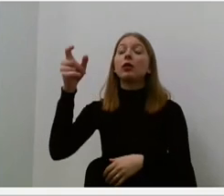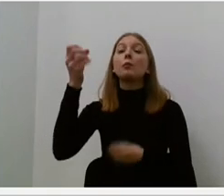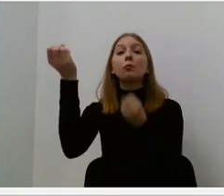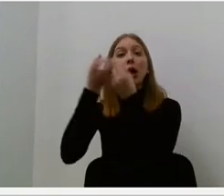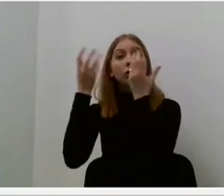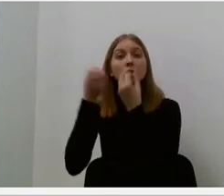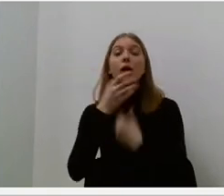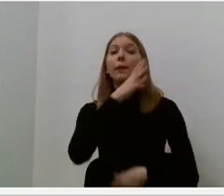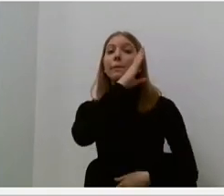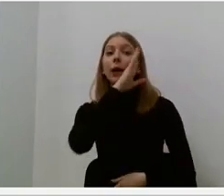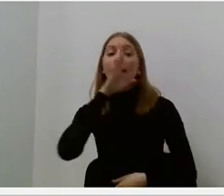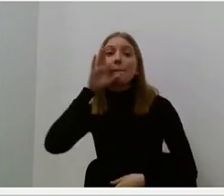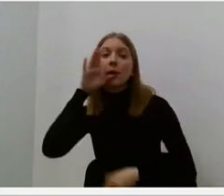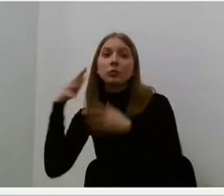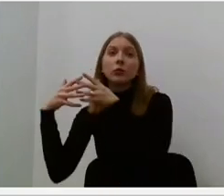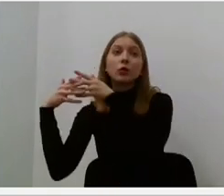liaudės meno